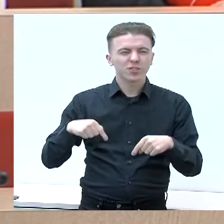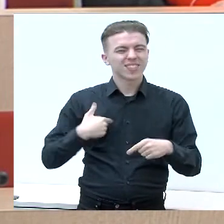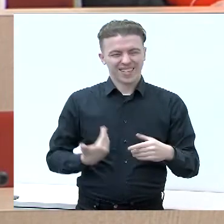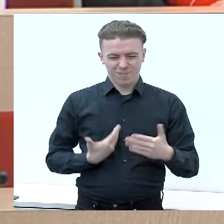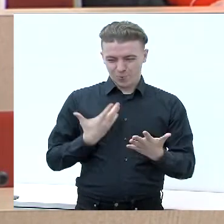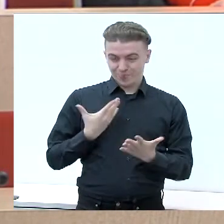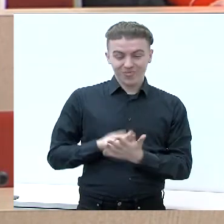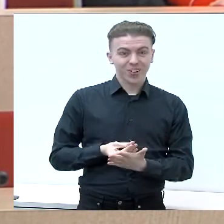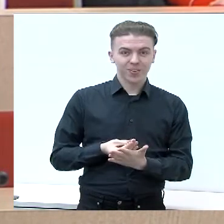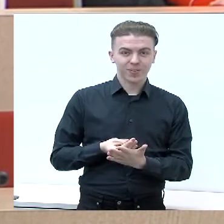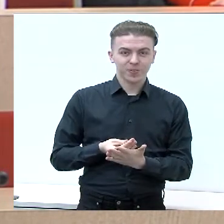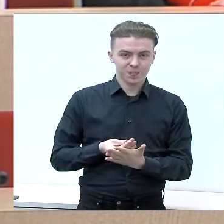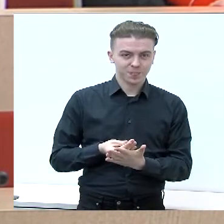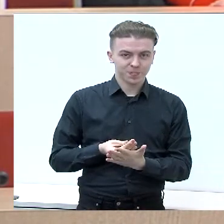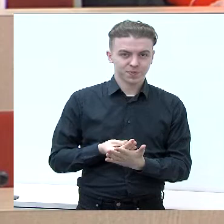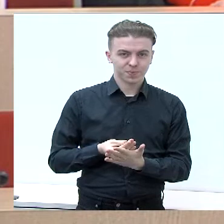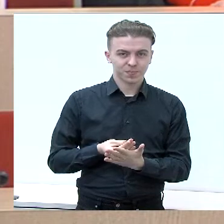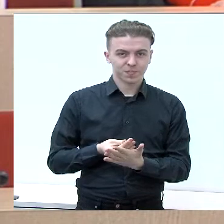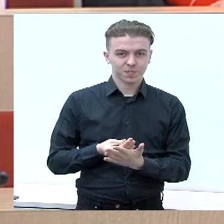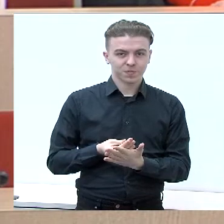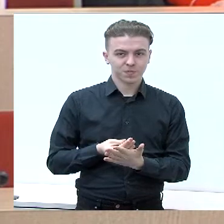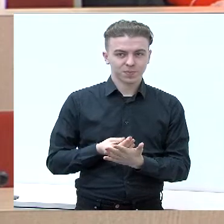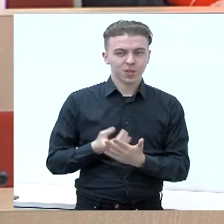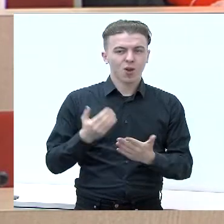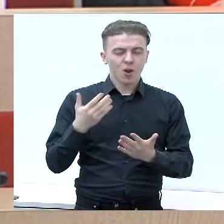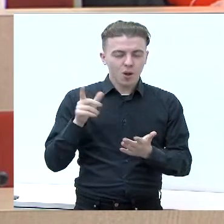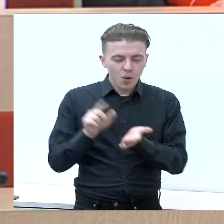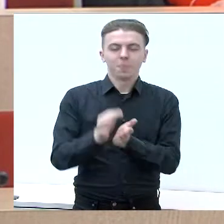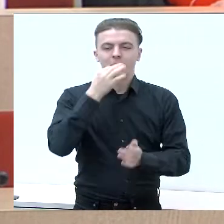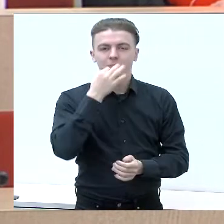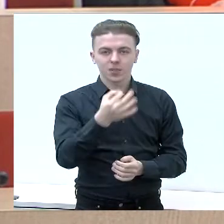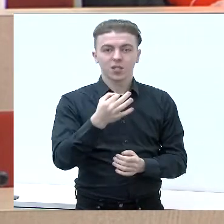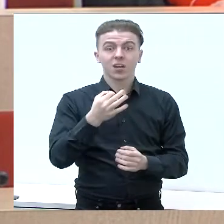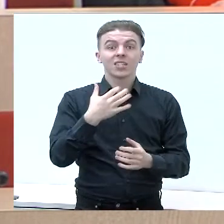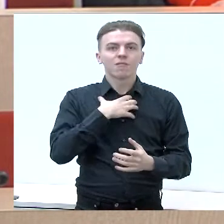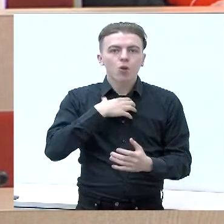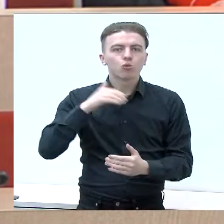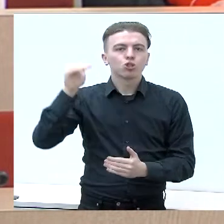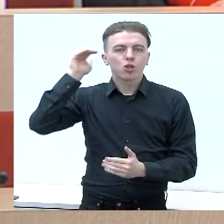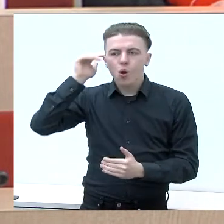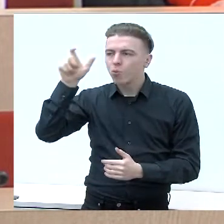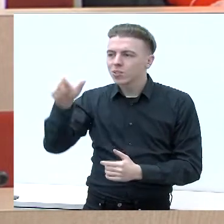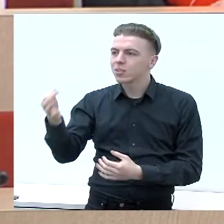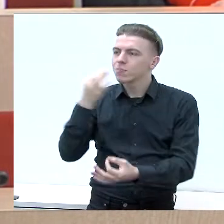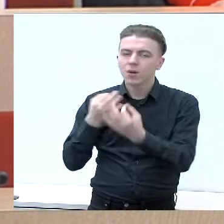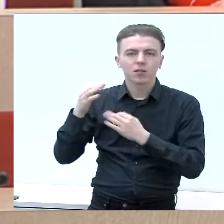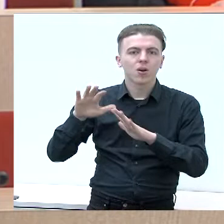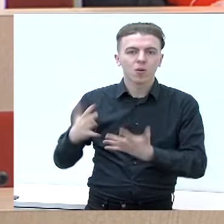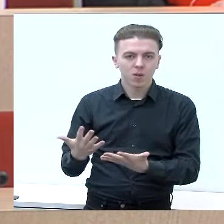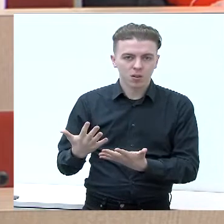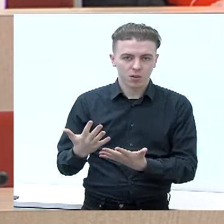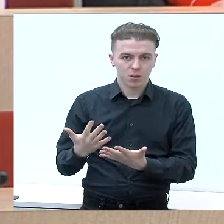pasakymus, kaip svarbiausia išklausyti žmogų. Patraukti jį,